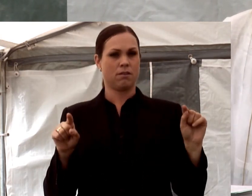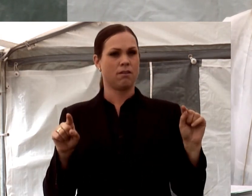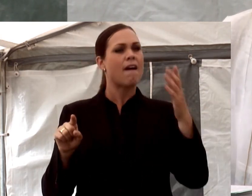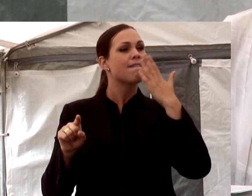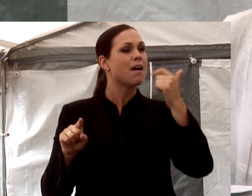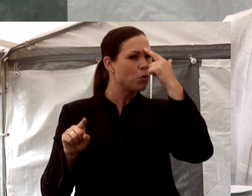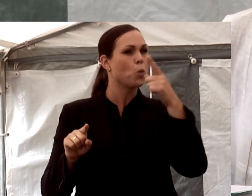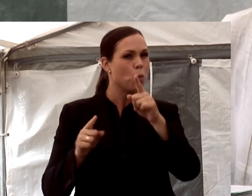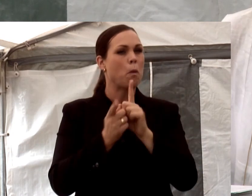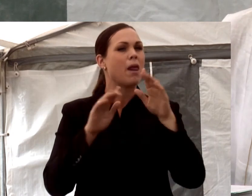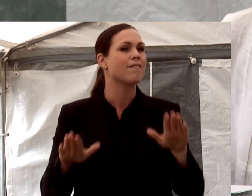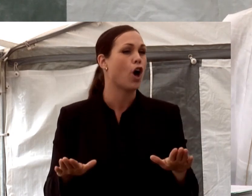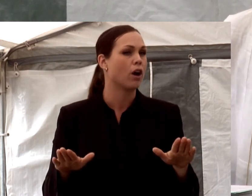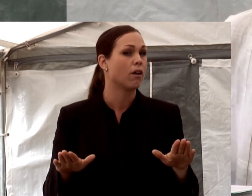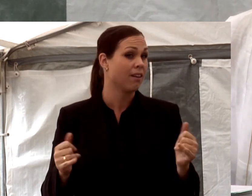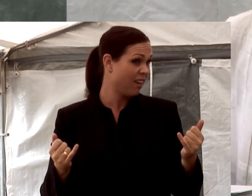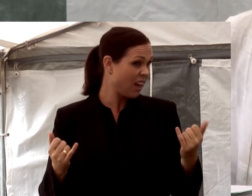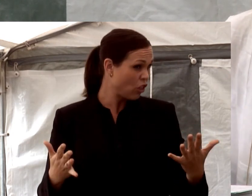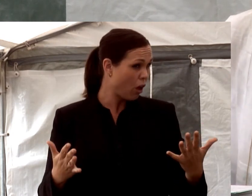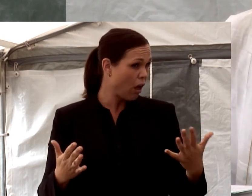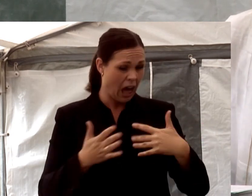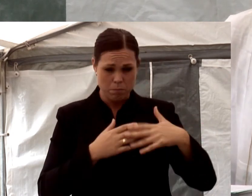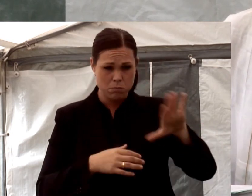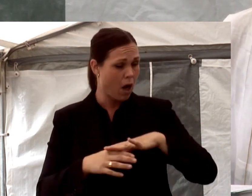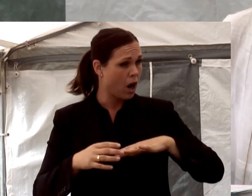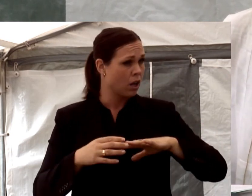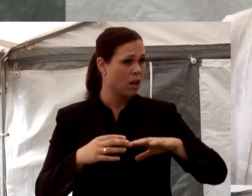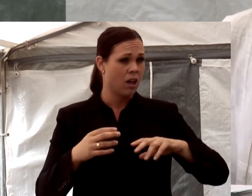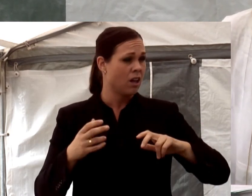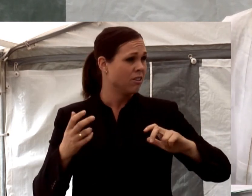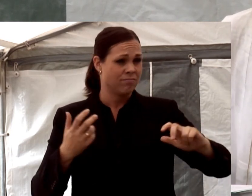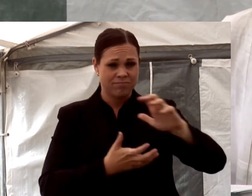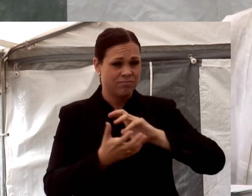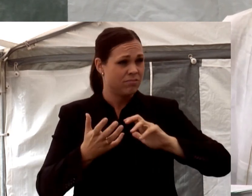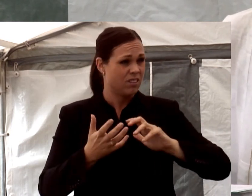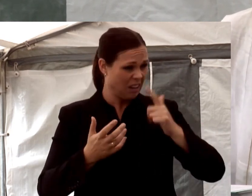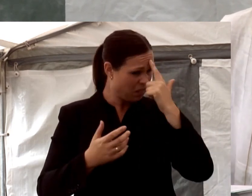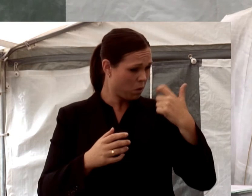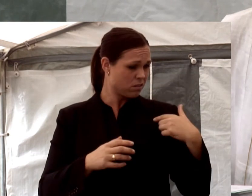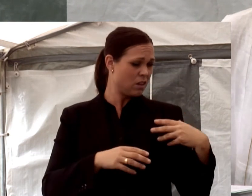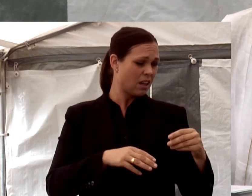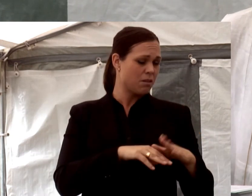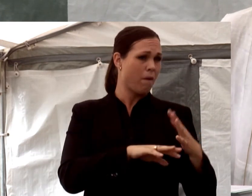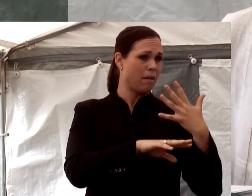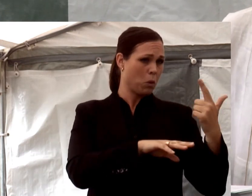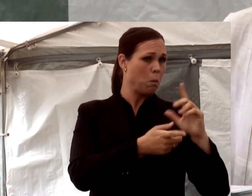Vem tror ni stannar i dagens hetsiga arbetsmarknad? Jag skulle hålla mina kort på 57-åringen faktiskt.